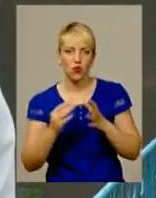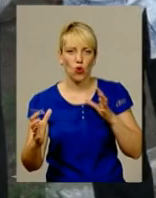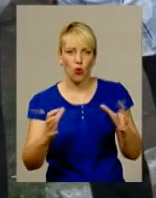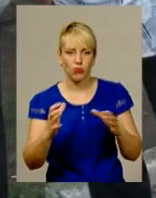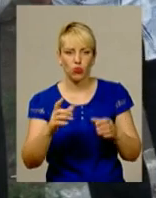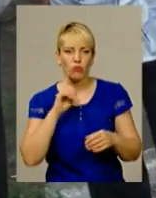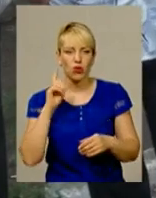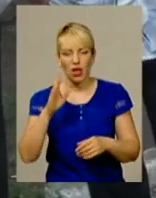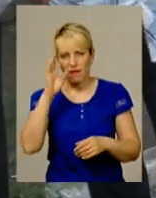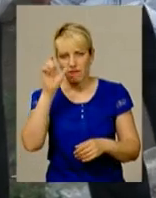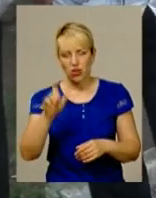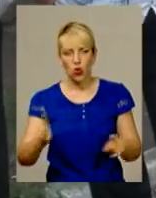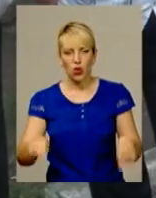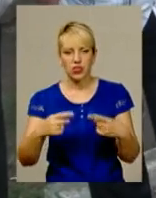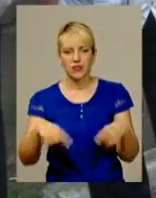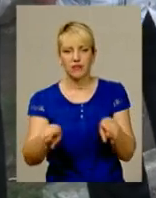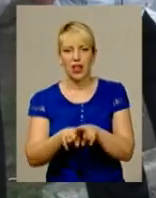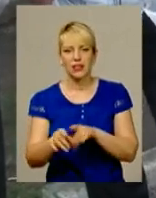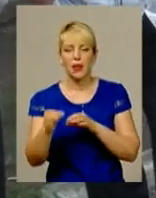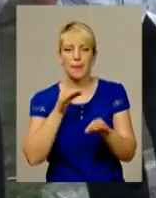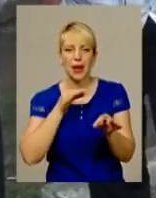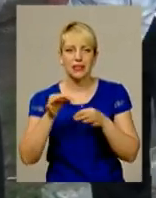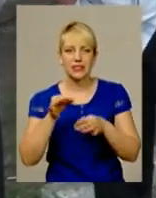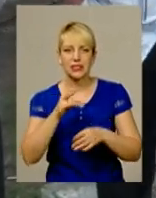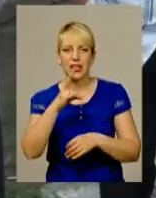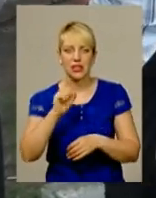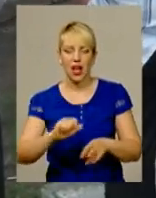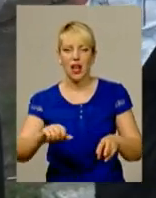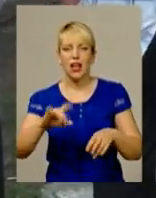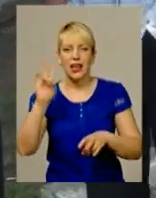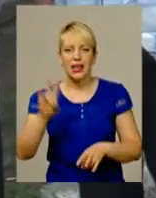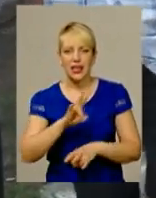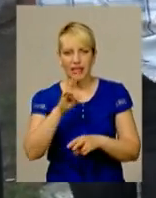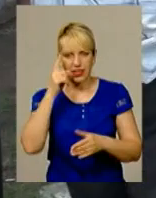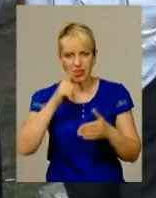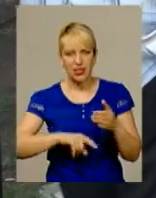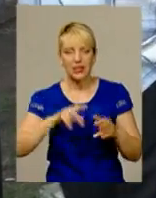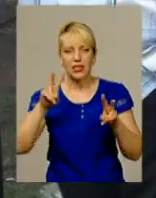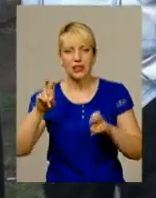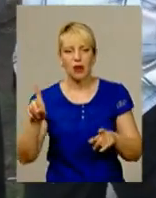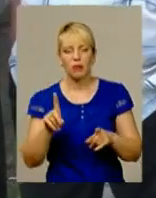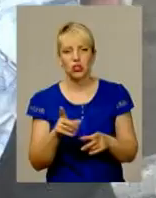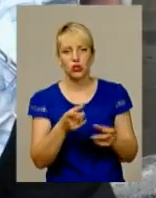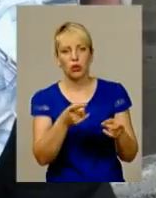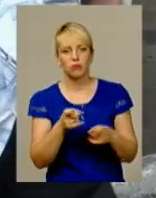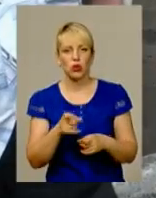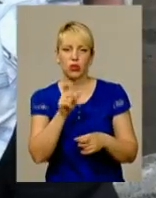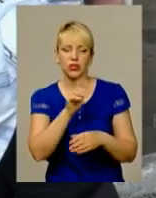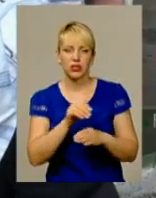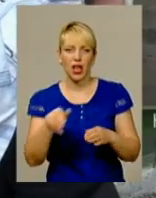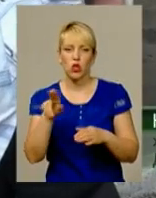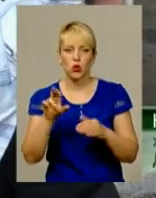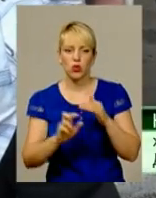парафіяни. Він організував такі бесіди на релігійні теми, для того, щоб прихилити дітей до церкви. Потім він